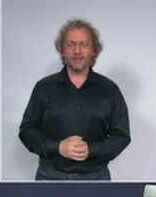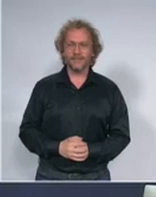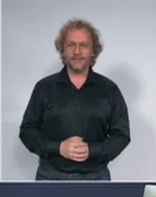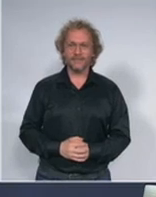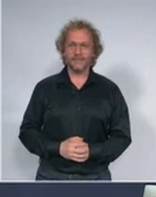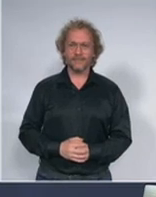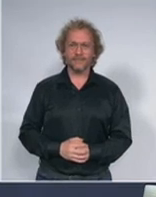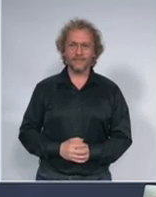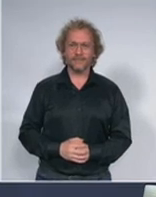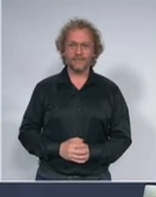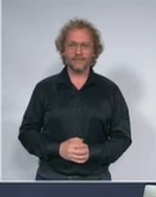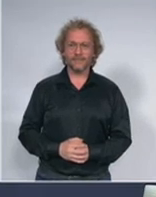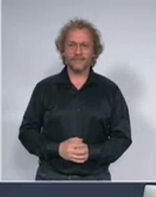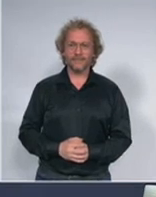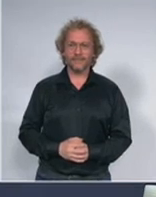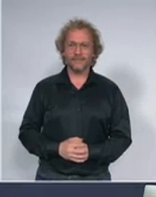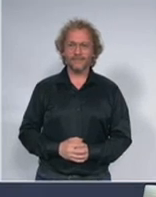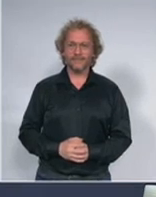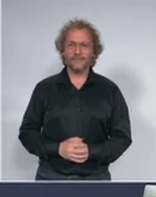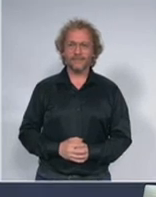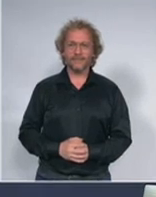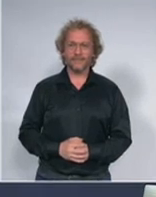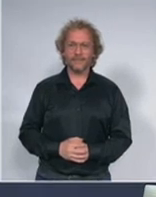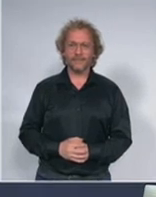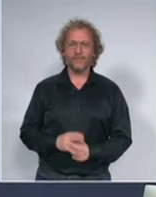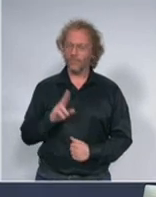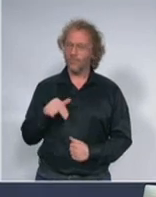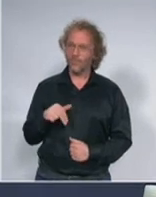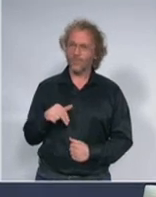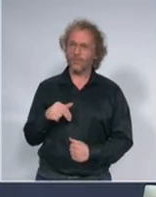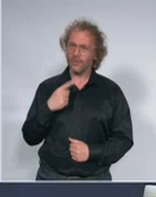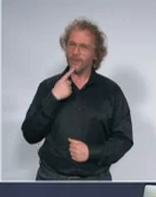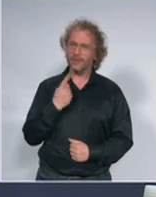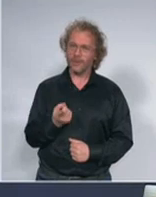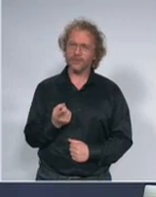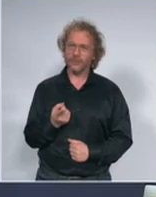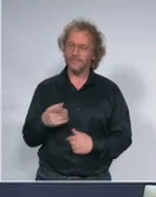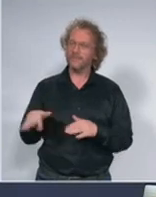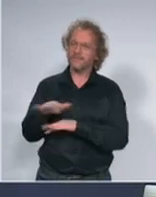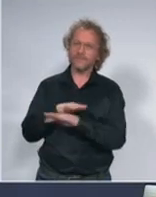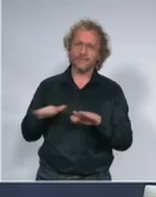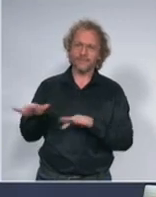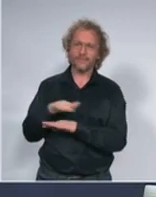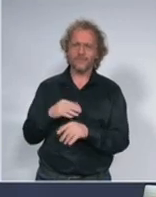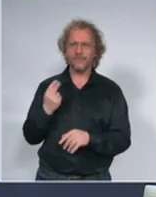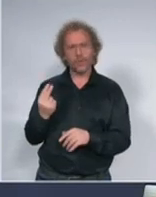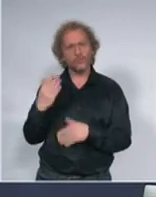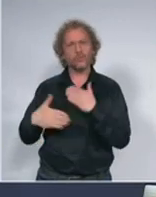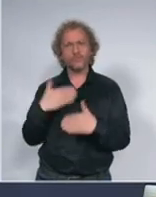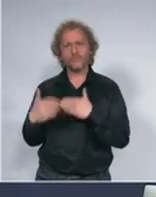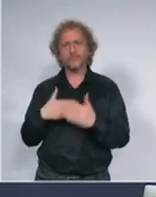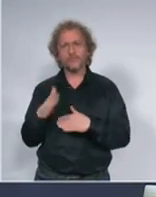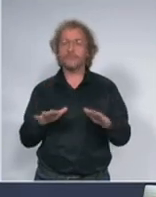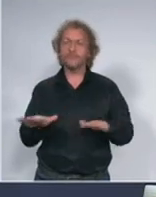I mogu da kažem da se ovo prilično dobro u ovom trenutku odvija na čitavoj